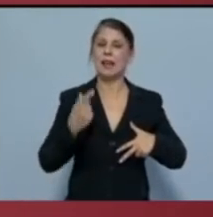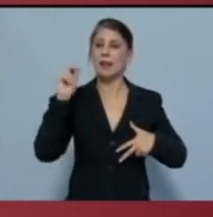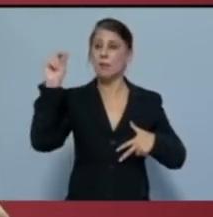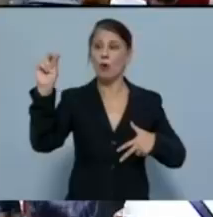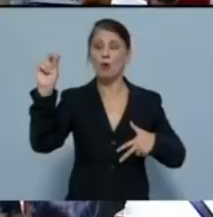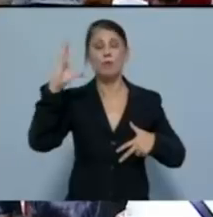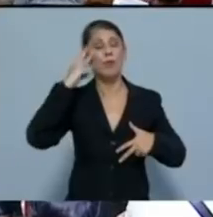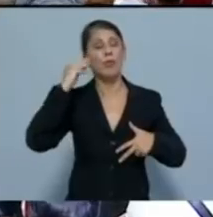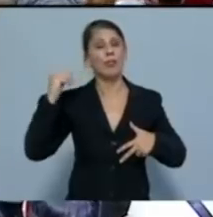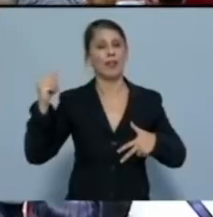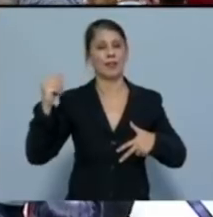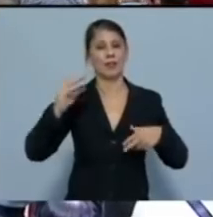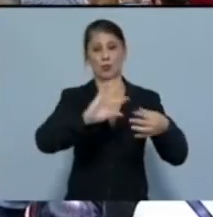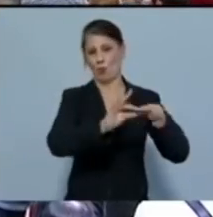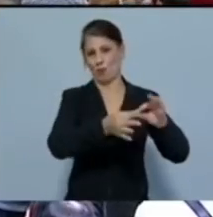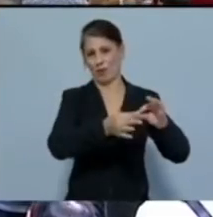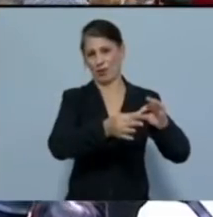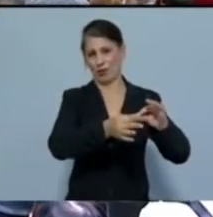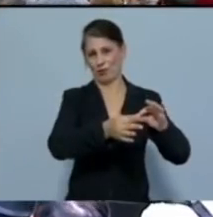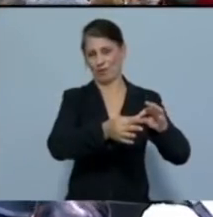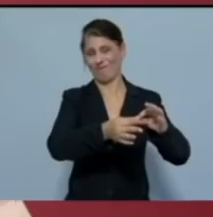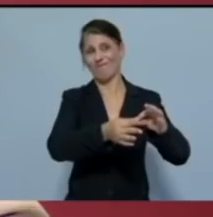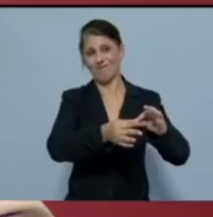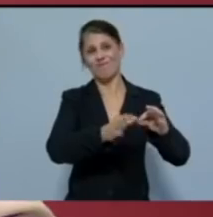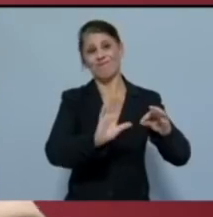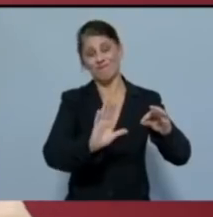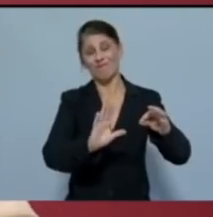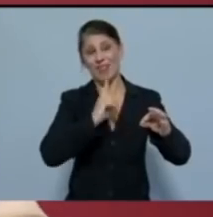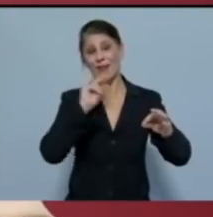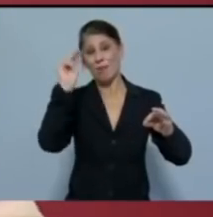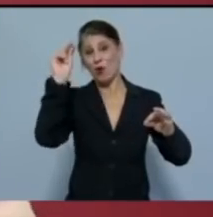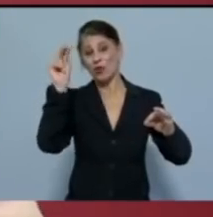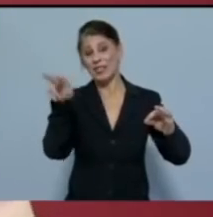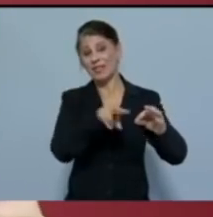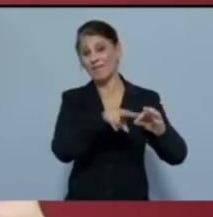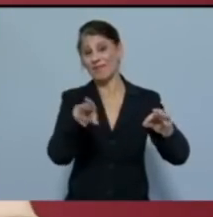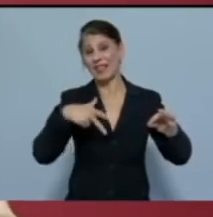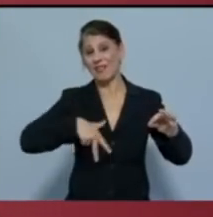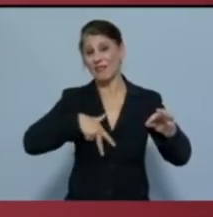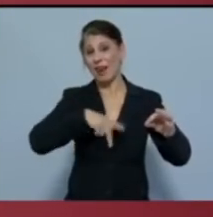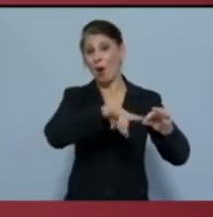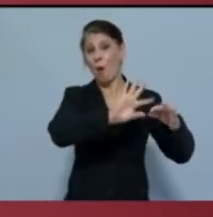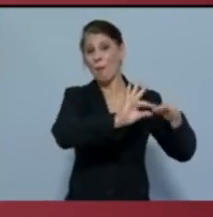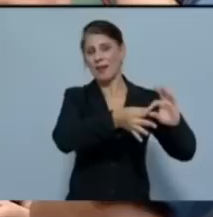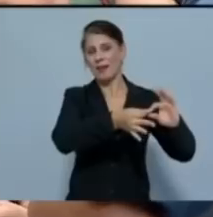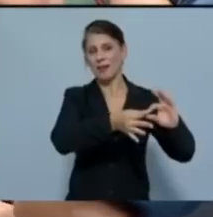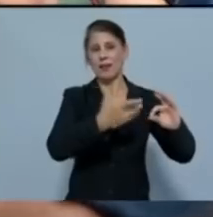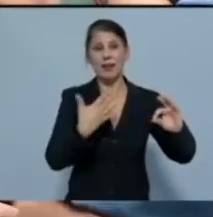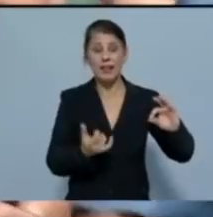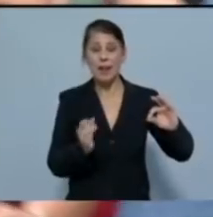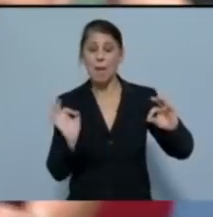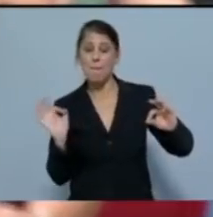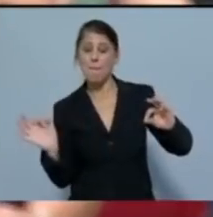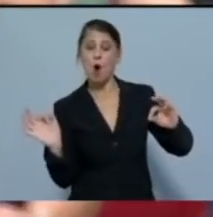ξέχασε στους διάφορους ομίλους. Φαίνεται για άλλη μια φορά πως συνεχίζει να είναι μόλυνση